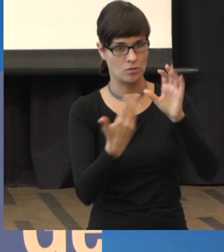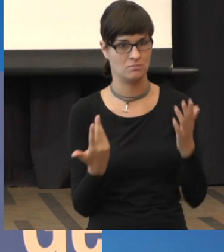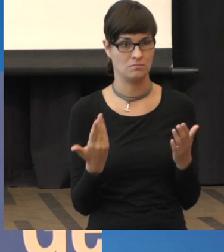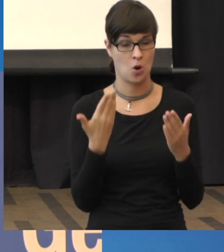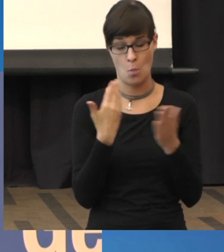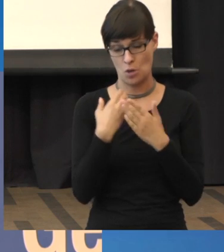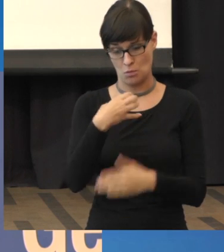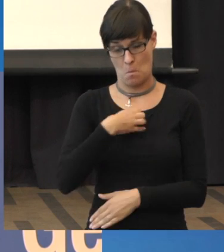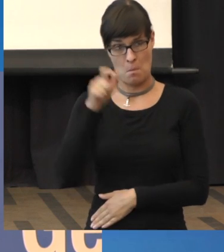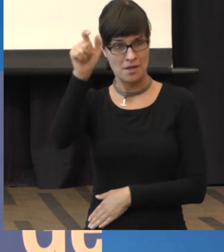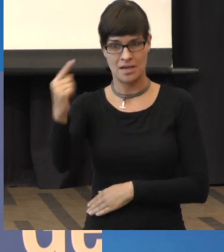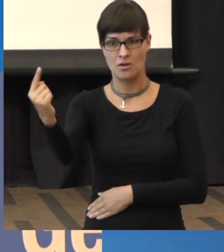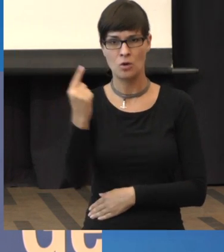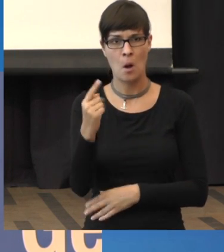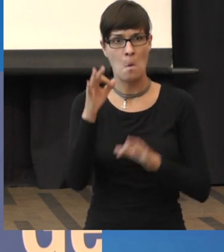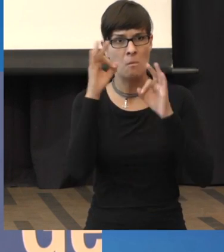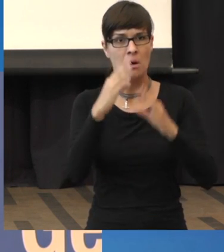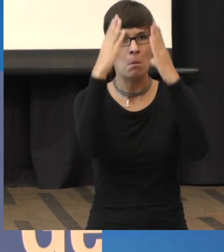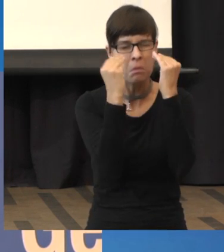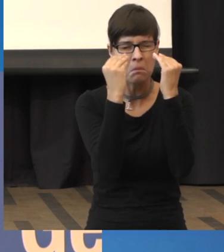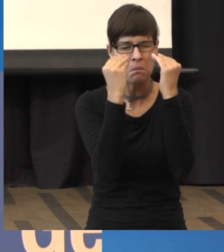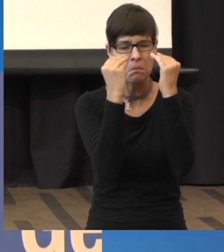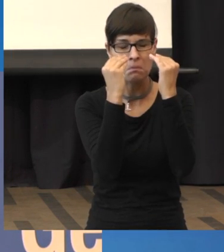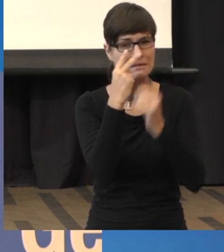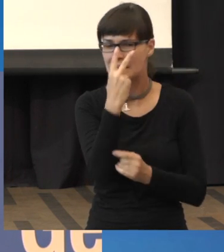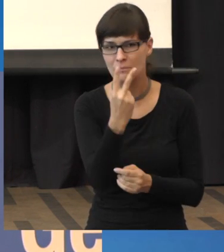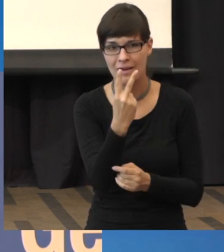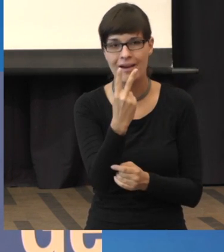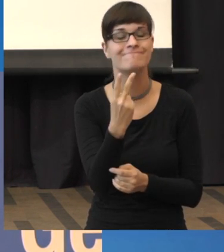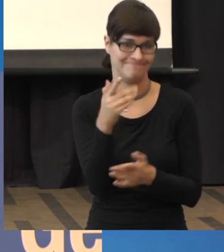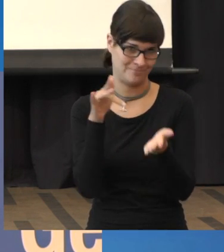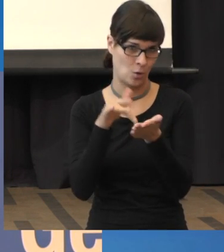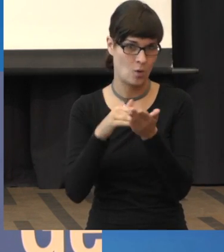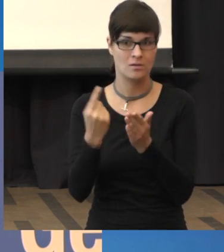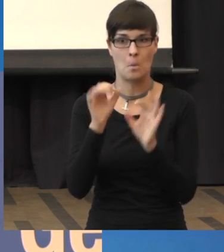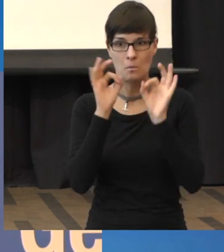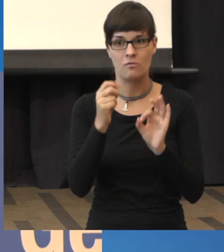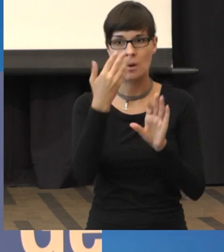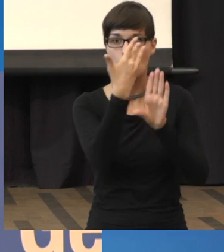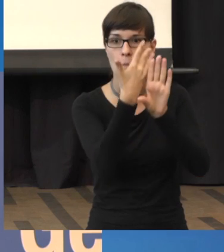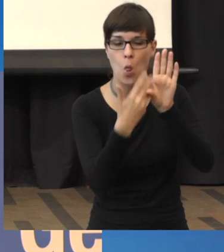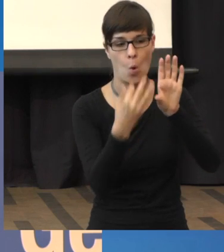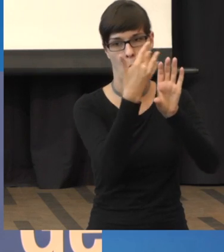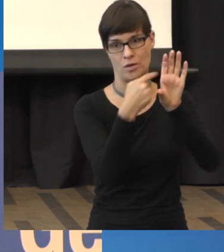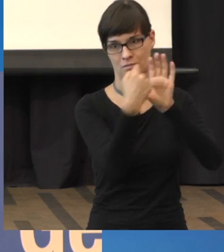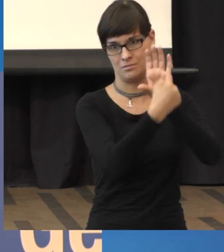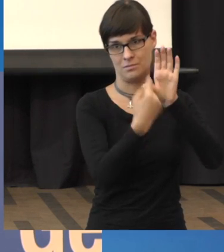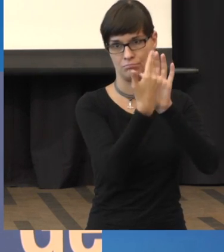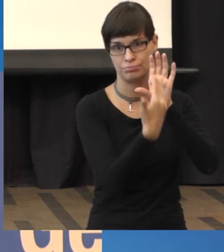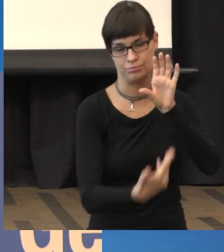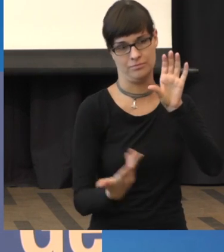Makuladegeneration kommt und sagt, ich sehe auf einmal gar nichts mehr. Dann hat es meistens geblutet. Also die feuchte Makuladegeneration